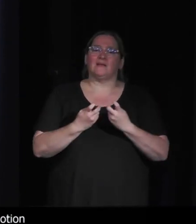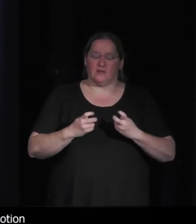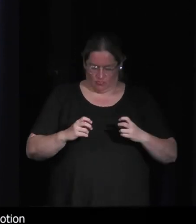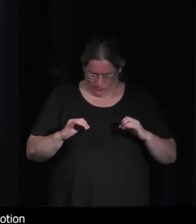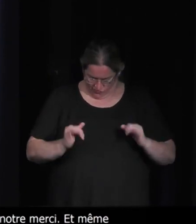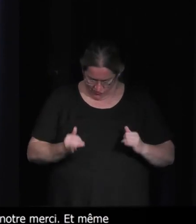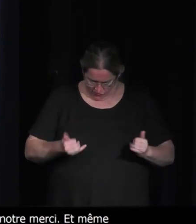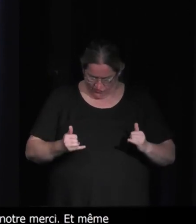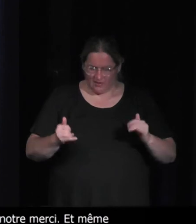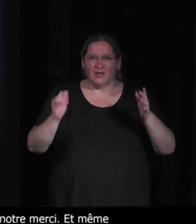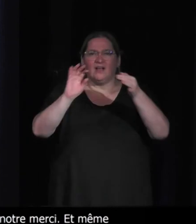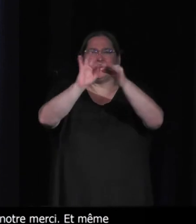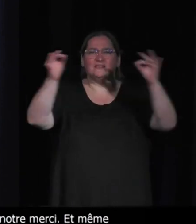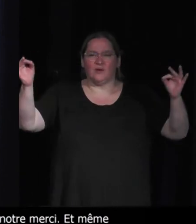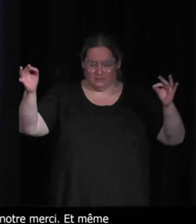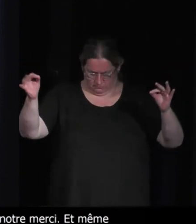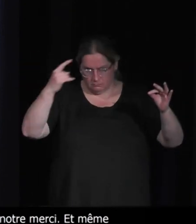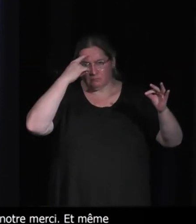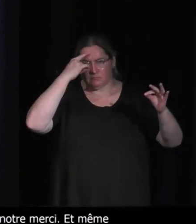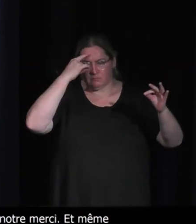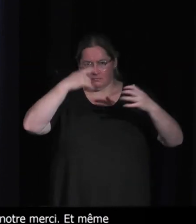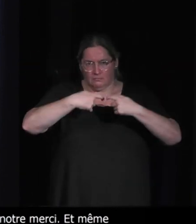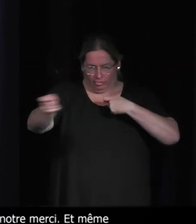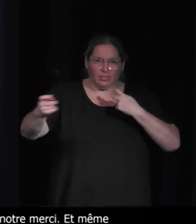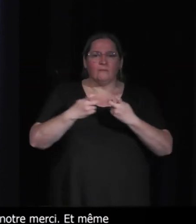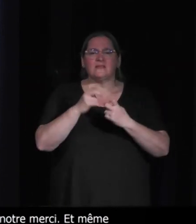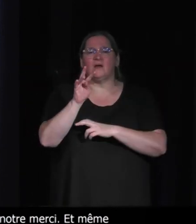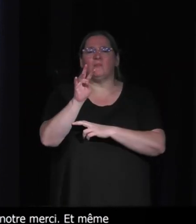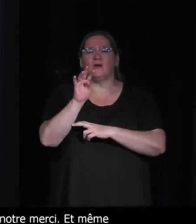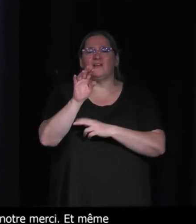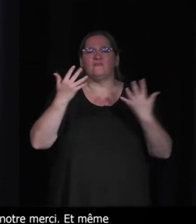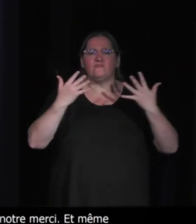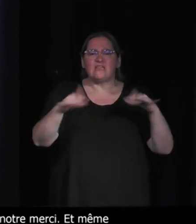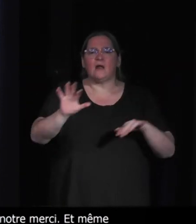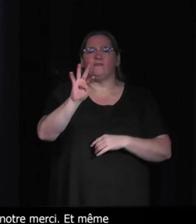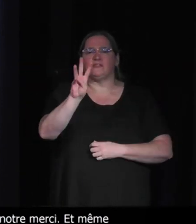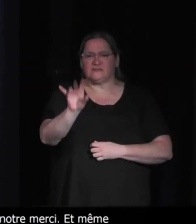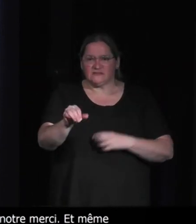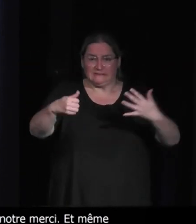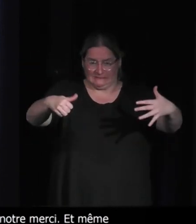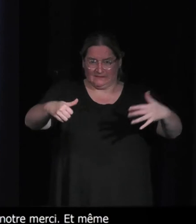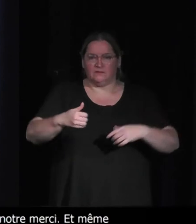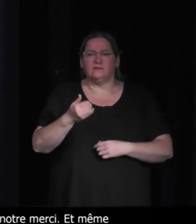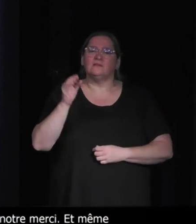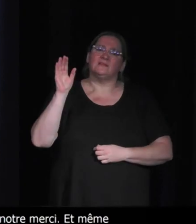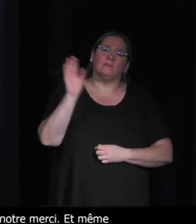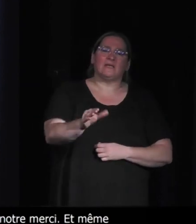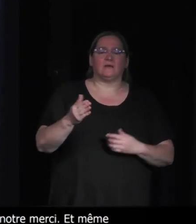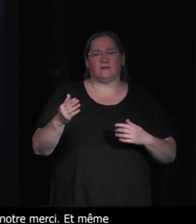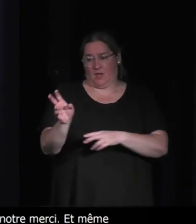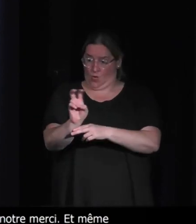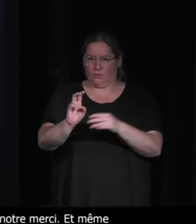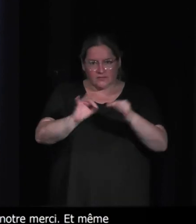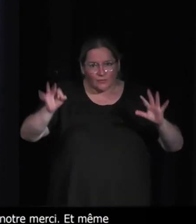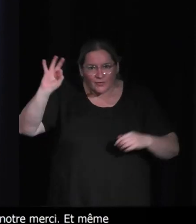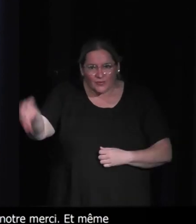dissonance entre l'histoire et les mécaniques de jeu, notamment Final Fantasy VII qui est un grand jeu écolo, en termes d'histoire, et où les mécaniques de